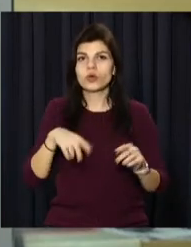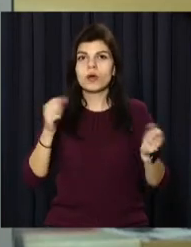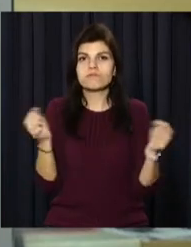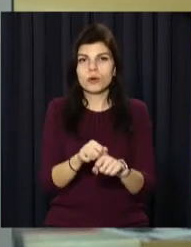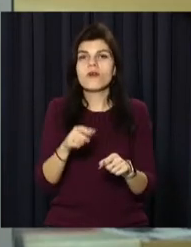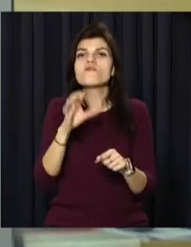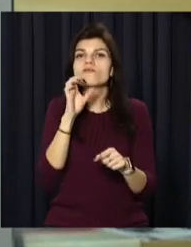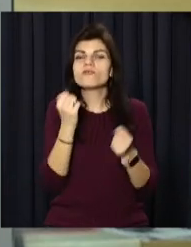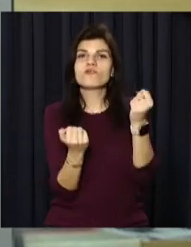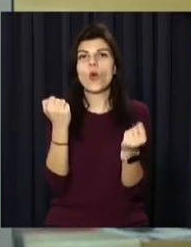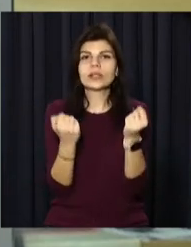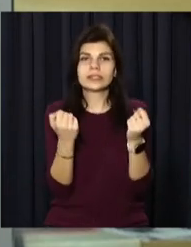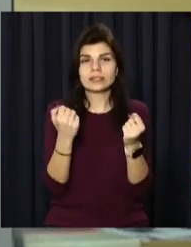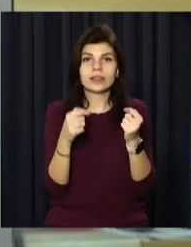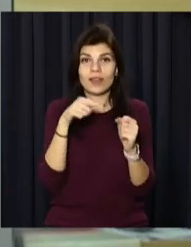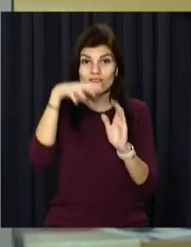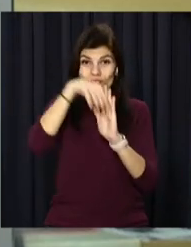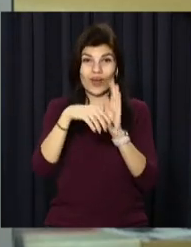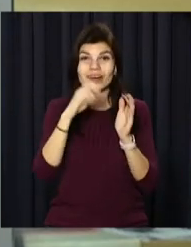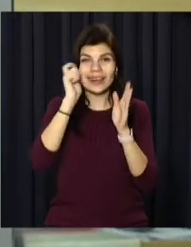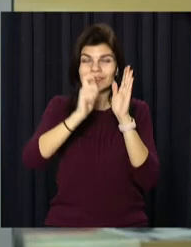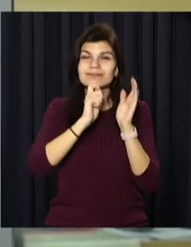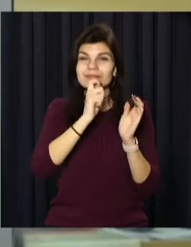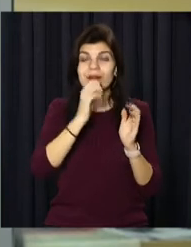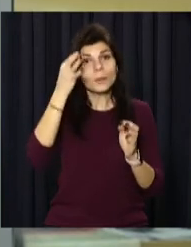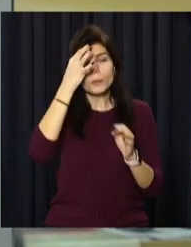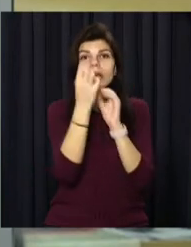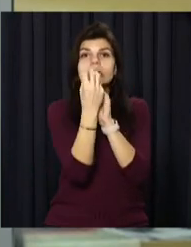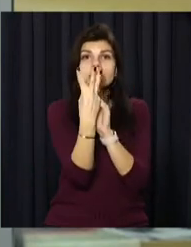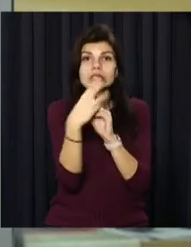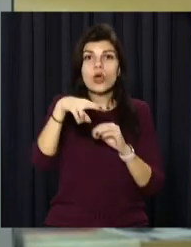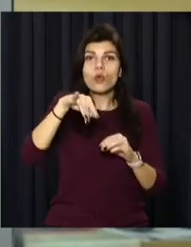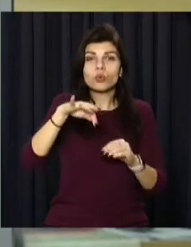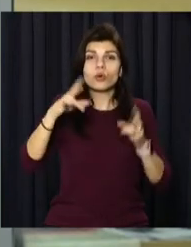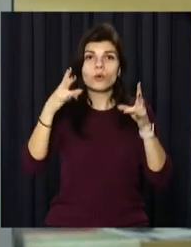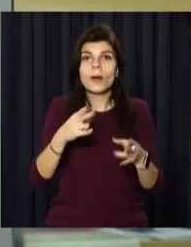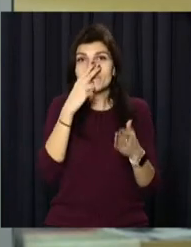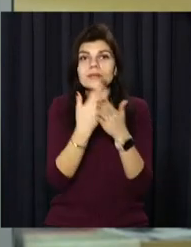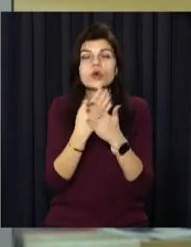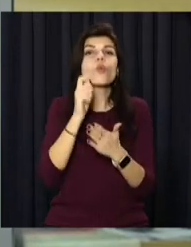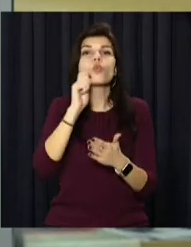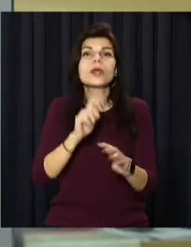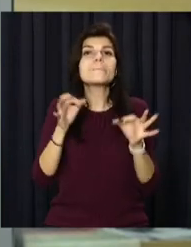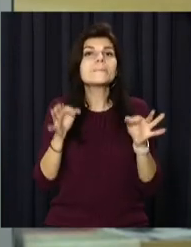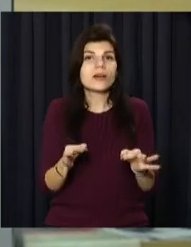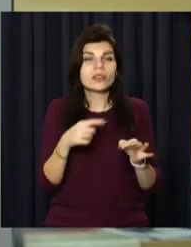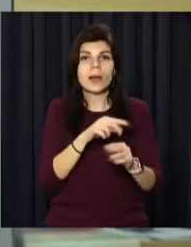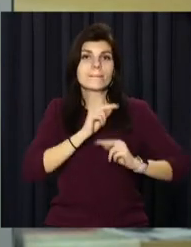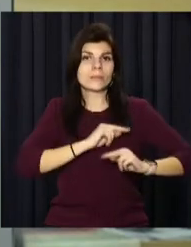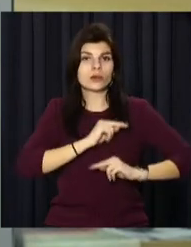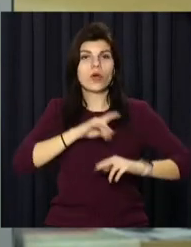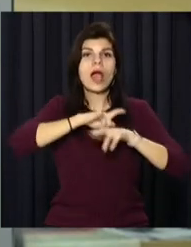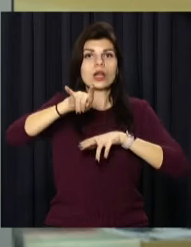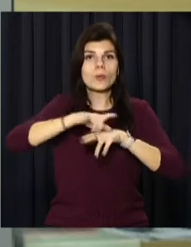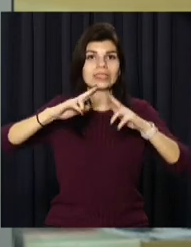який перебував у складі знімальної групи. Нагадаємо, 13 лютого представники «Української правди» працювали в